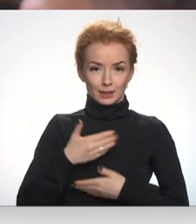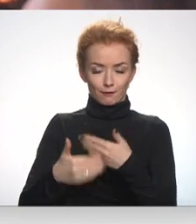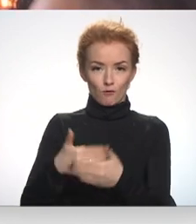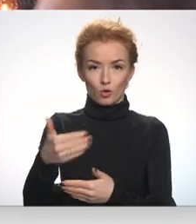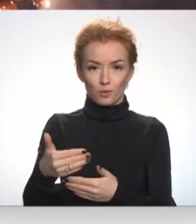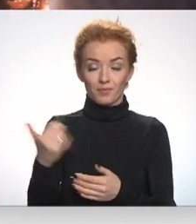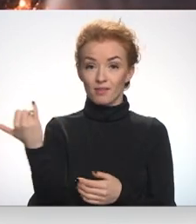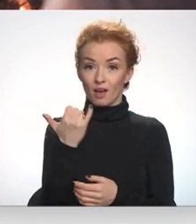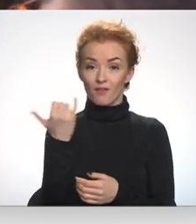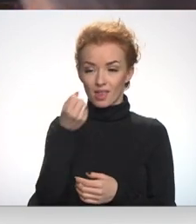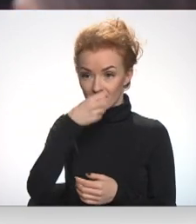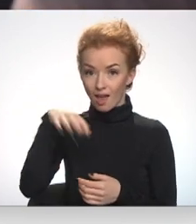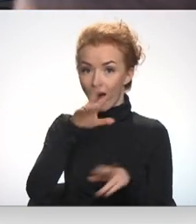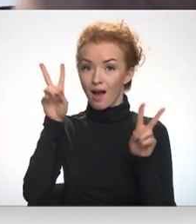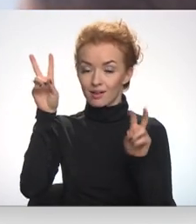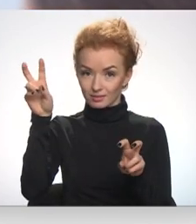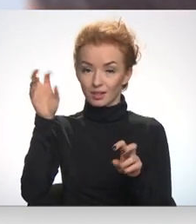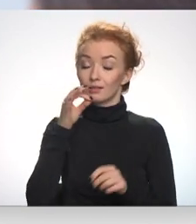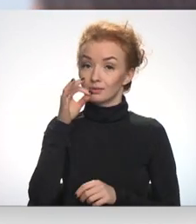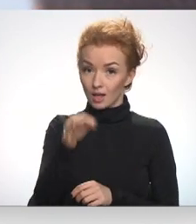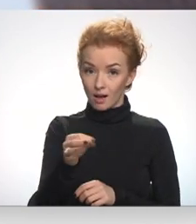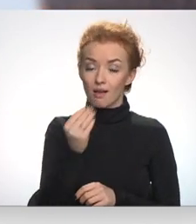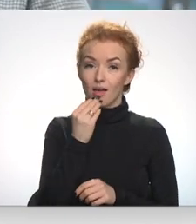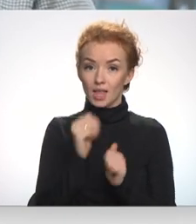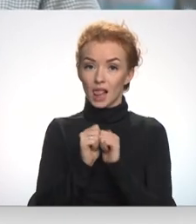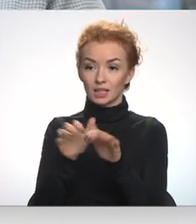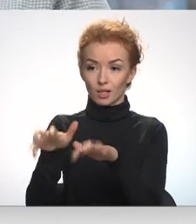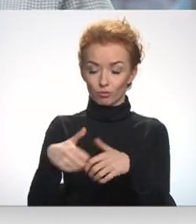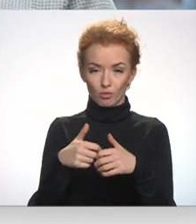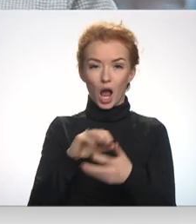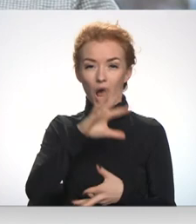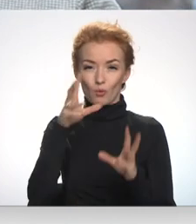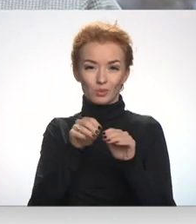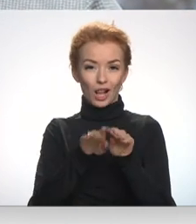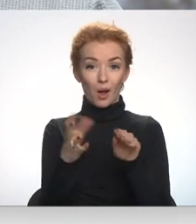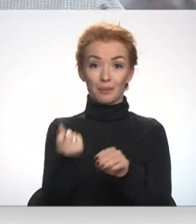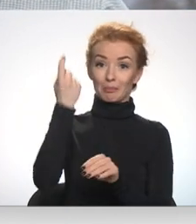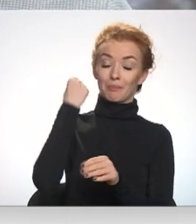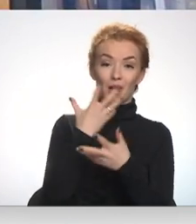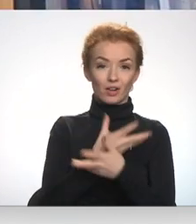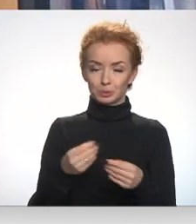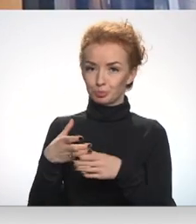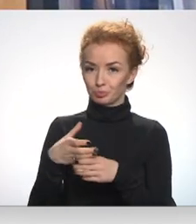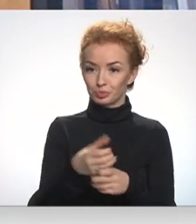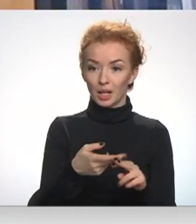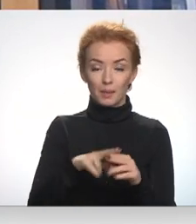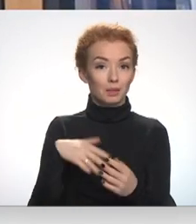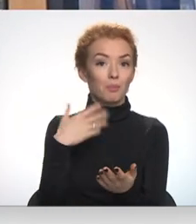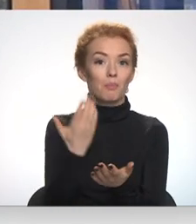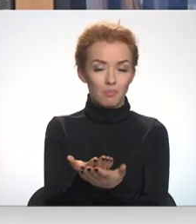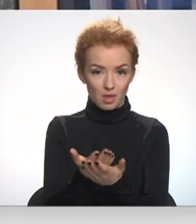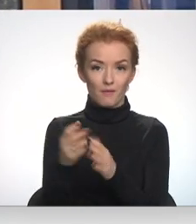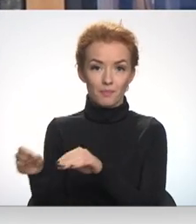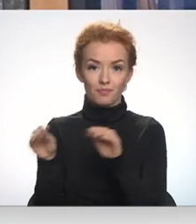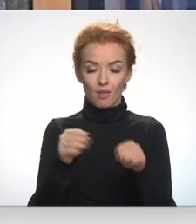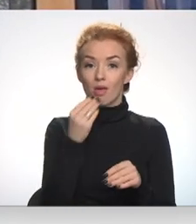Kafēnīcas dārzā saimniece RTV norāda. Ēdiena līdzņemšanas apjoms salīdzinājumā ar pavasaris samazinājušies, tāpēc piedāvājumā ieviesas